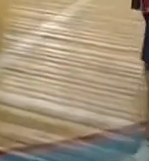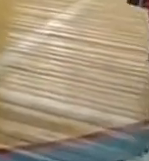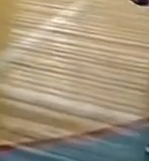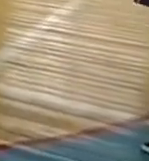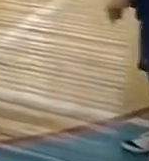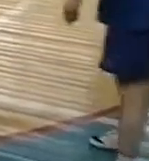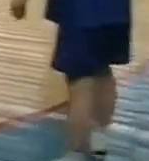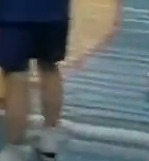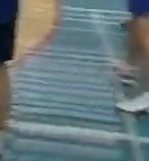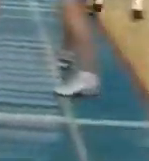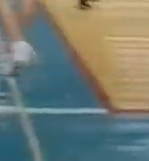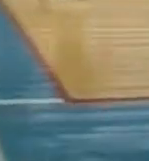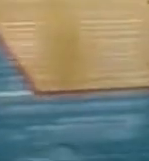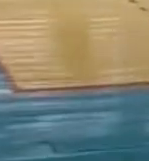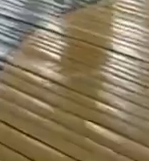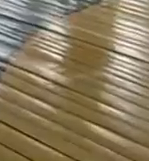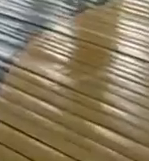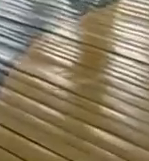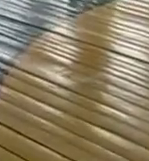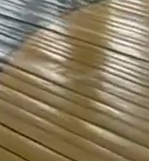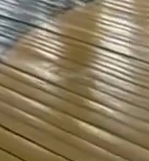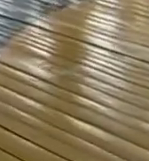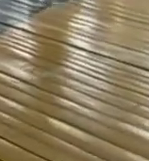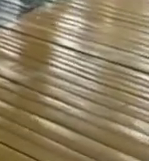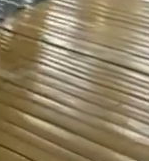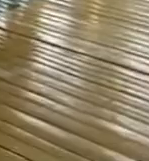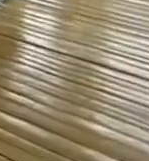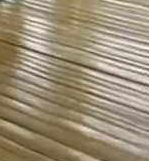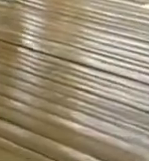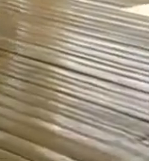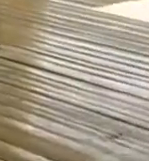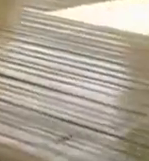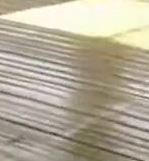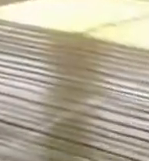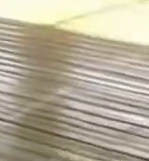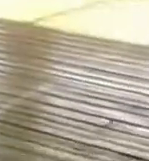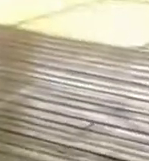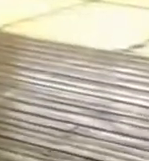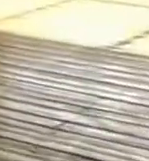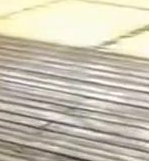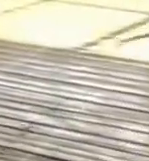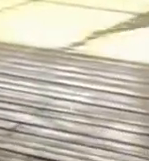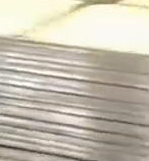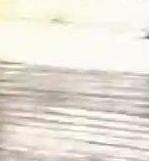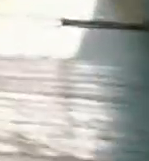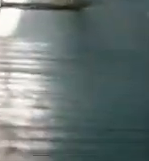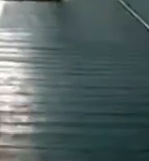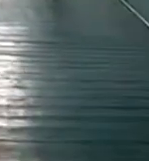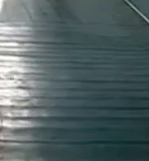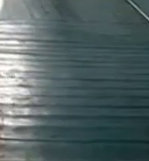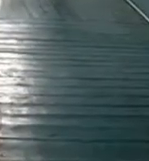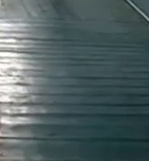другої спортшколи. На третьому місці – команда «Спартак». Віра Шестакова, Олександр Сметанко, Роман Сташенко – Новини спорту.